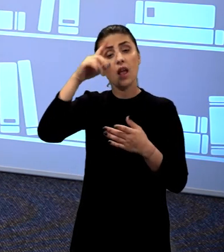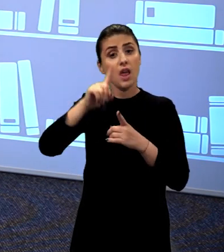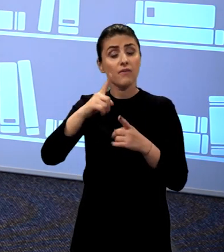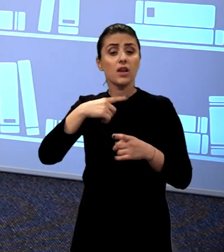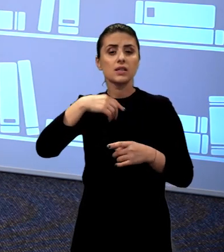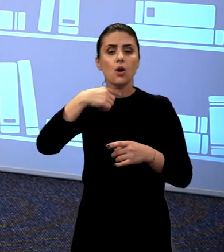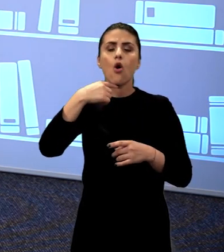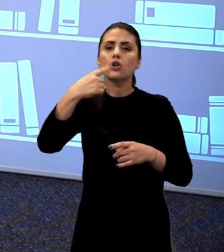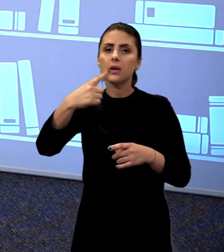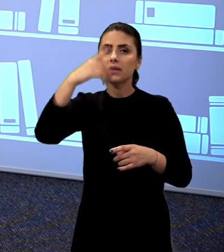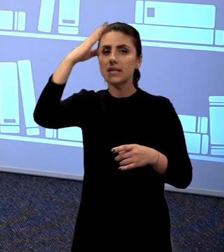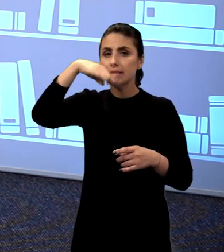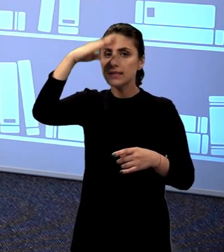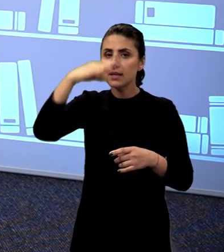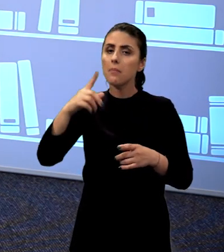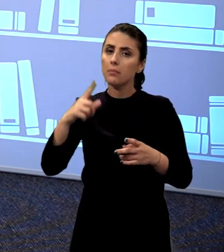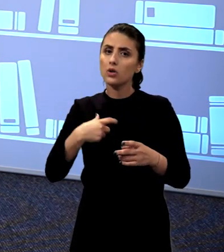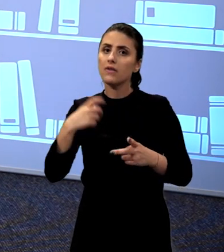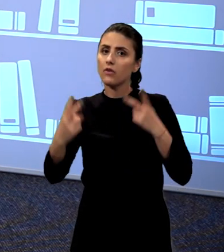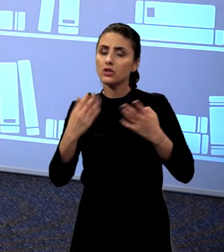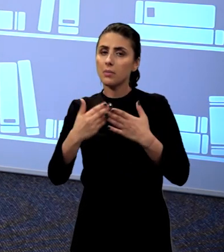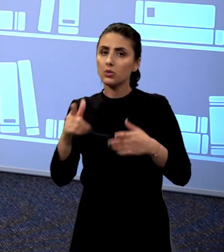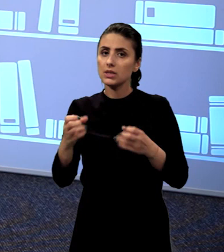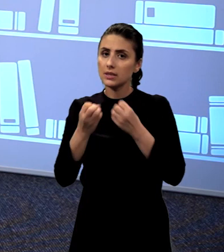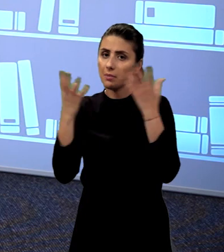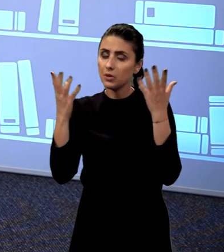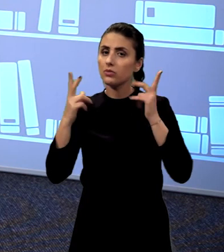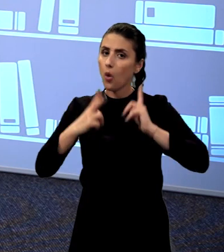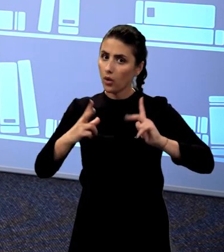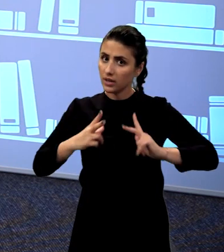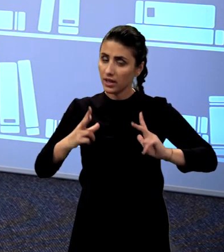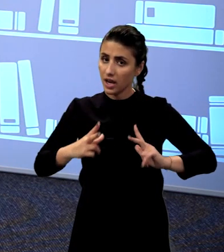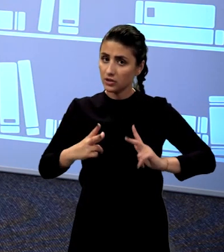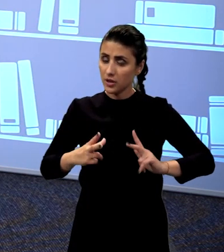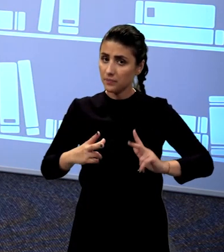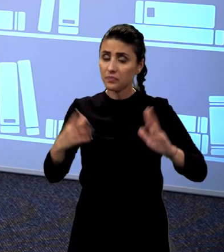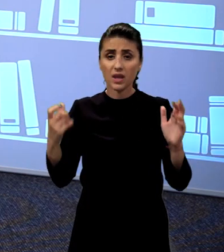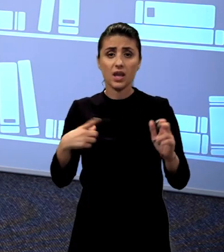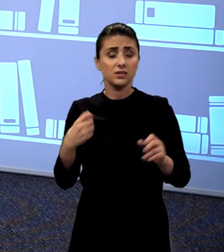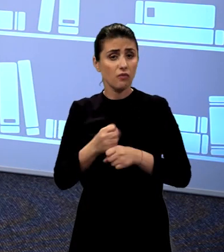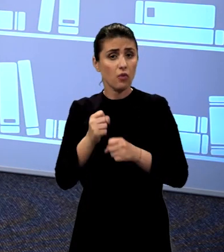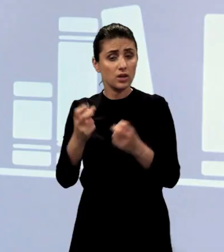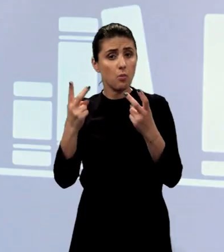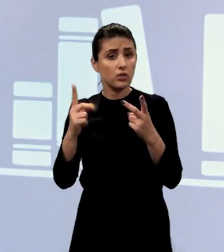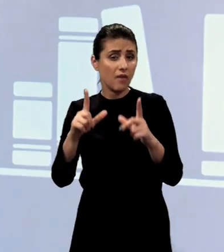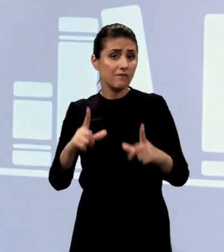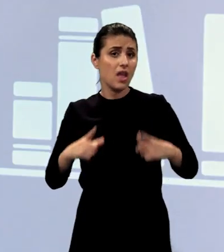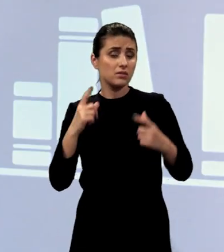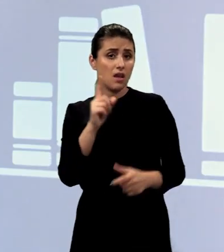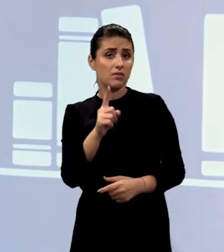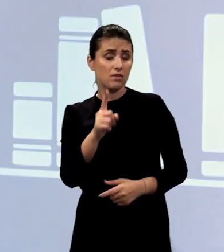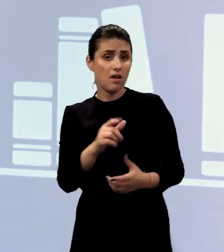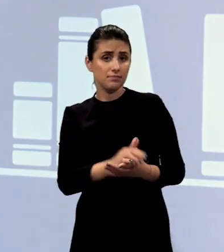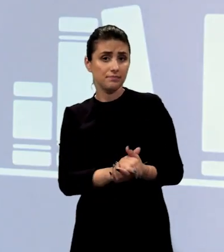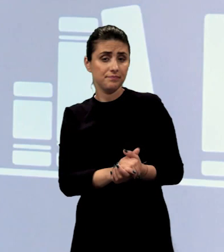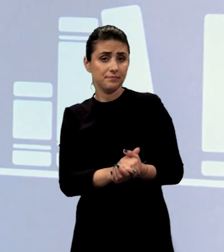există pentru folosul sabatului. Nu este un interludiu, ci punctul culminant al vieții. Și aici am încheiat